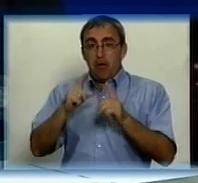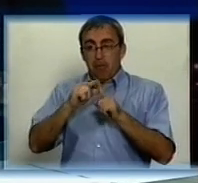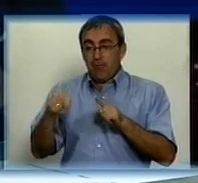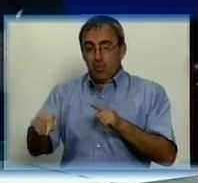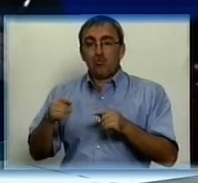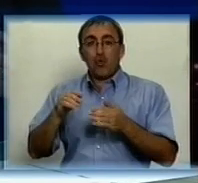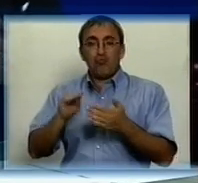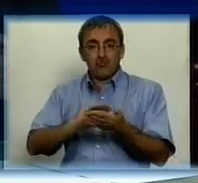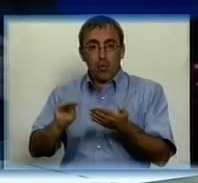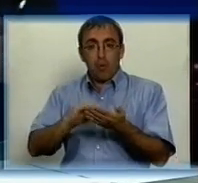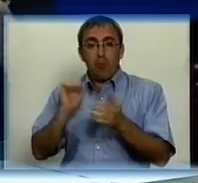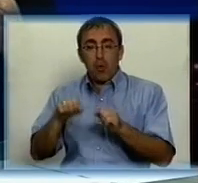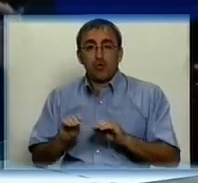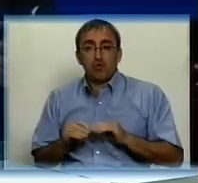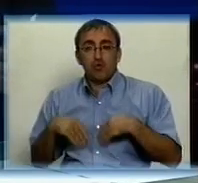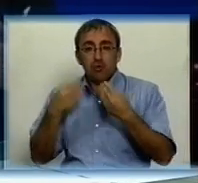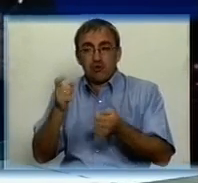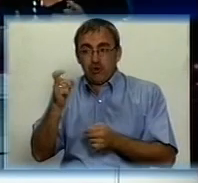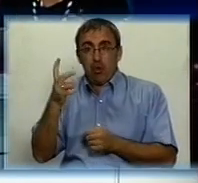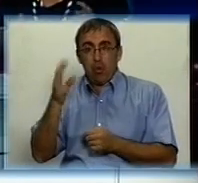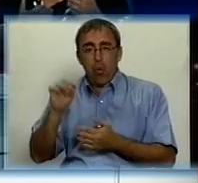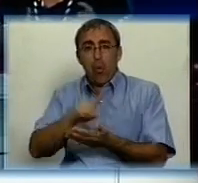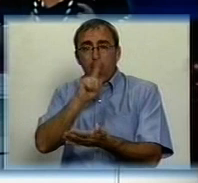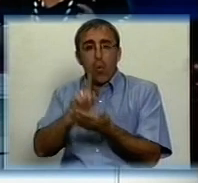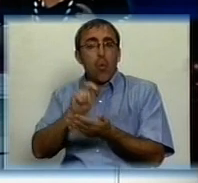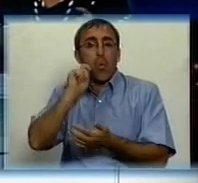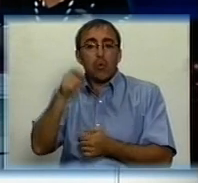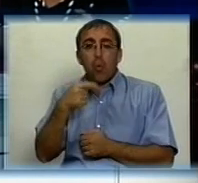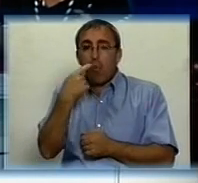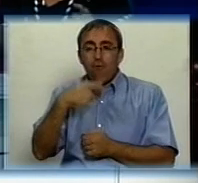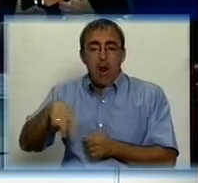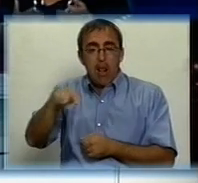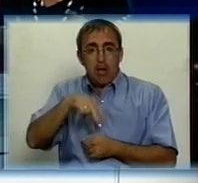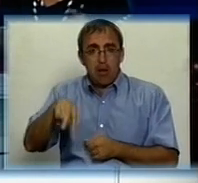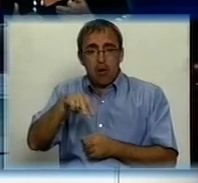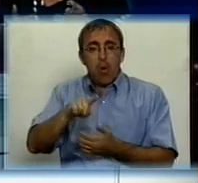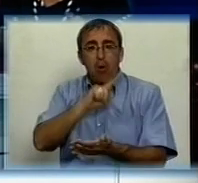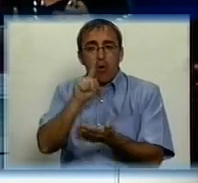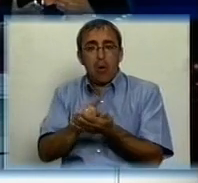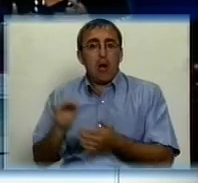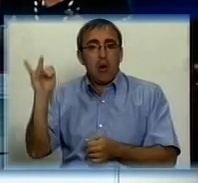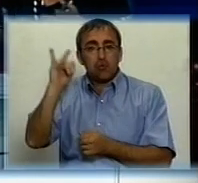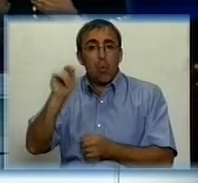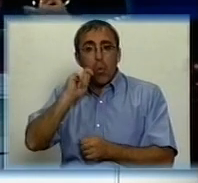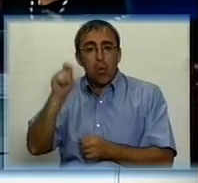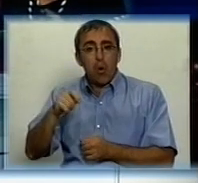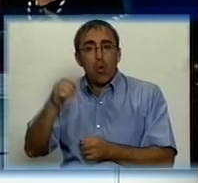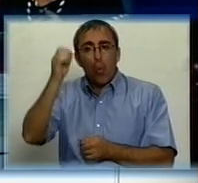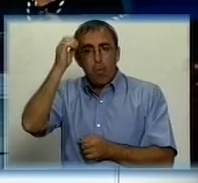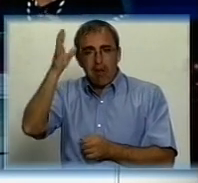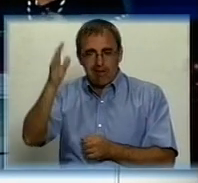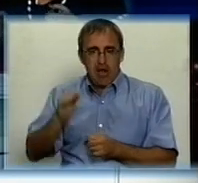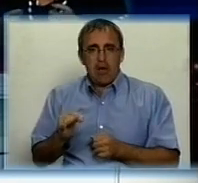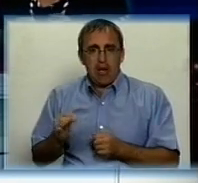журналісти, можна здавати зовнішнє незалежне оцінювання обов'язково з української мови літератури, обов'язково з історії України, тому що це гуманітарний